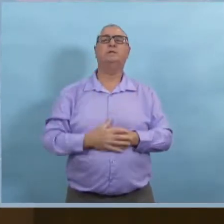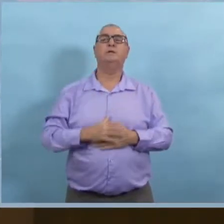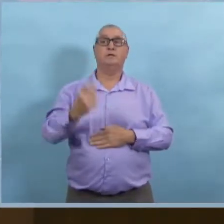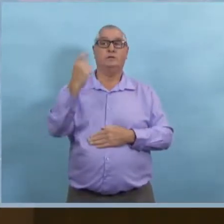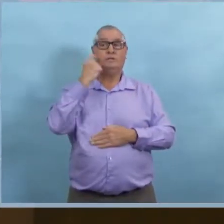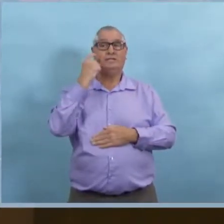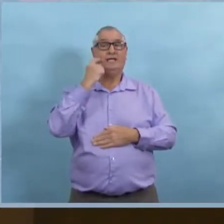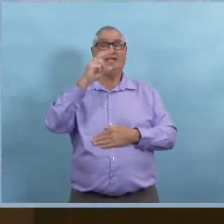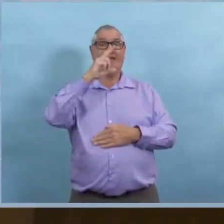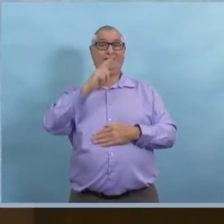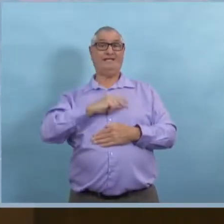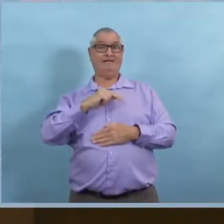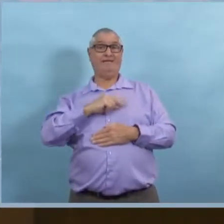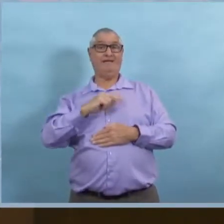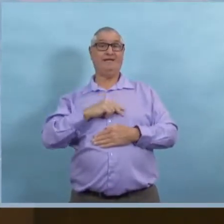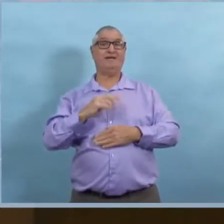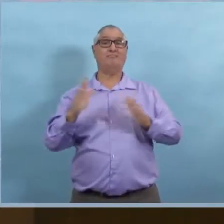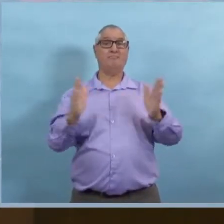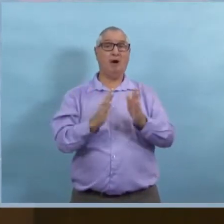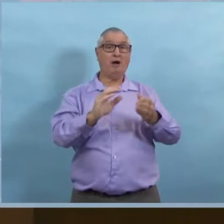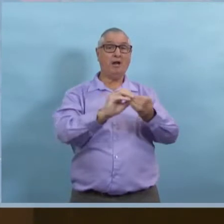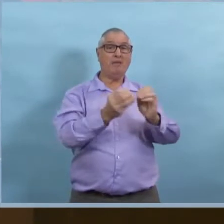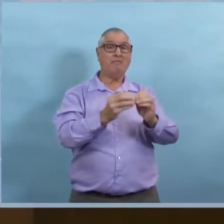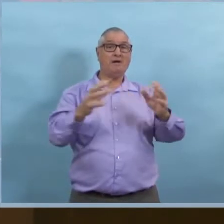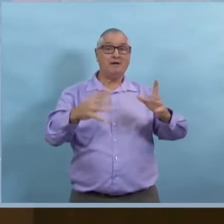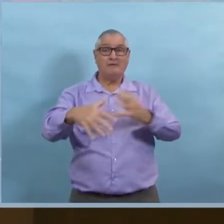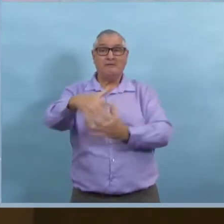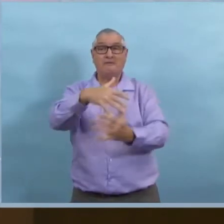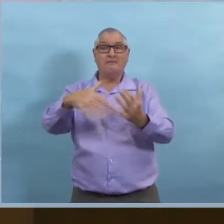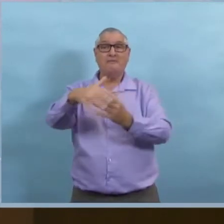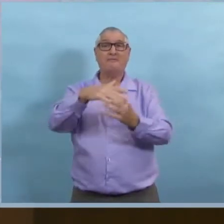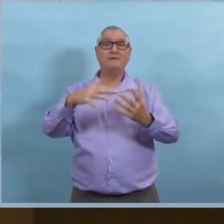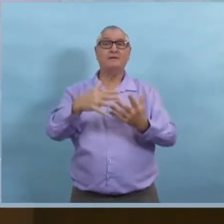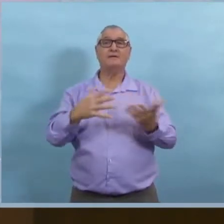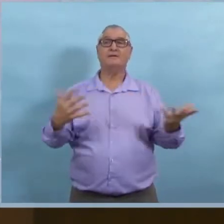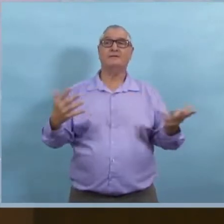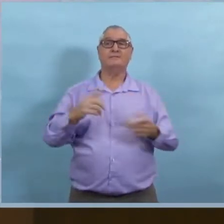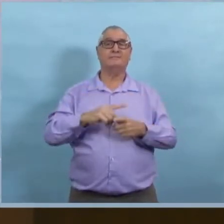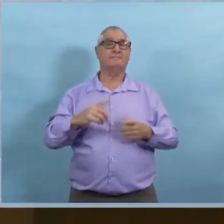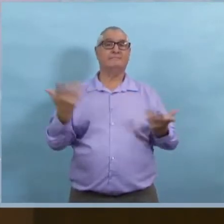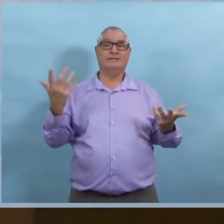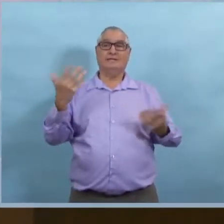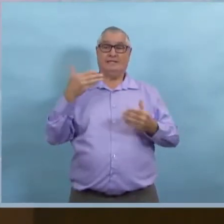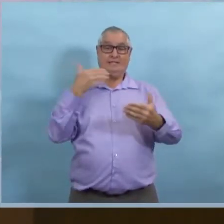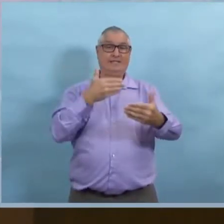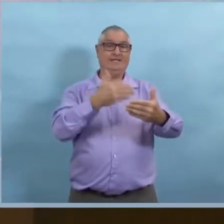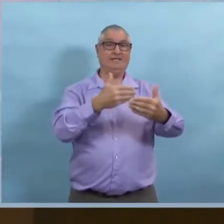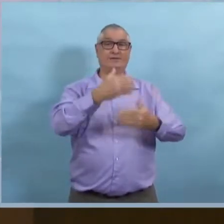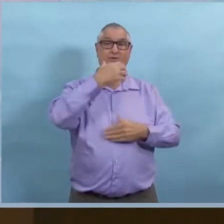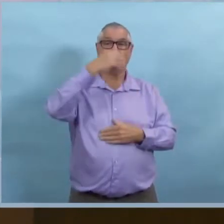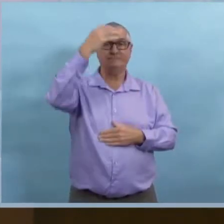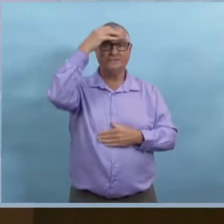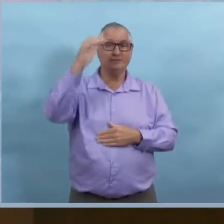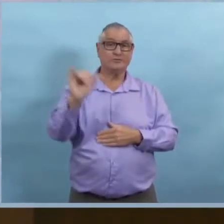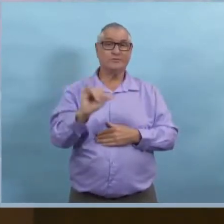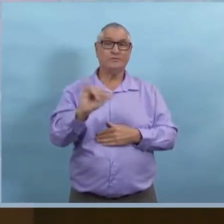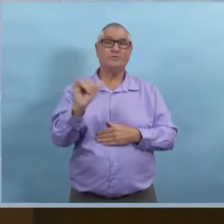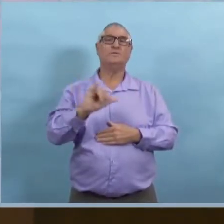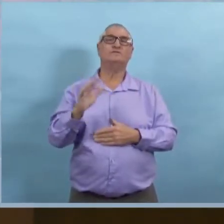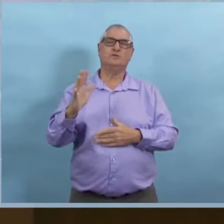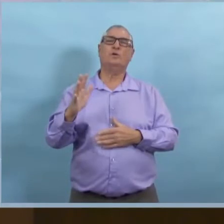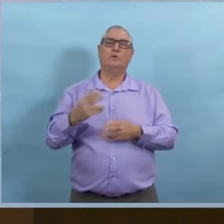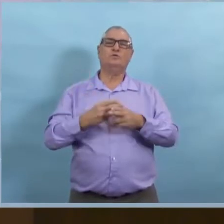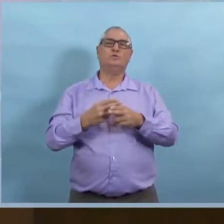Nous savons tous ce que c'est maintenant de pouvoir célébrer l'action de grâce en petits groupes. Noël arrive rapidement.